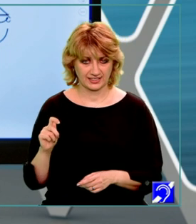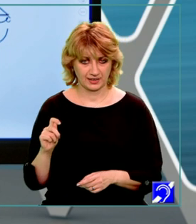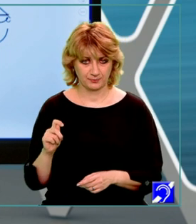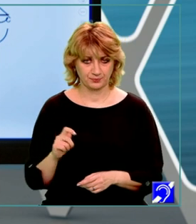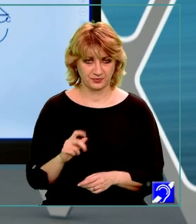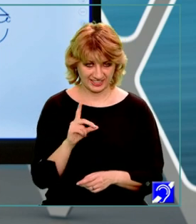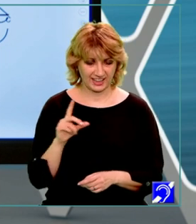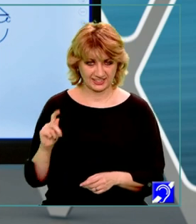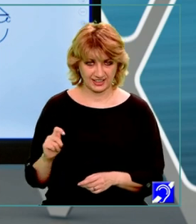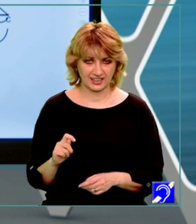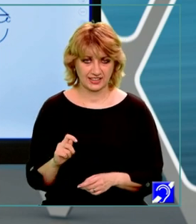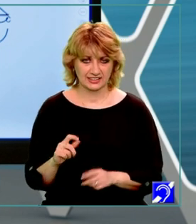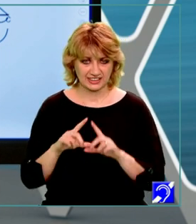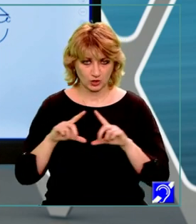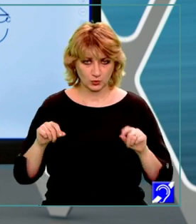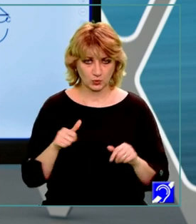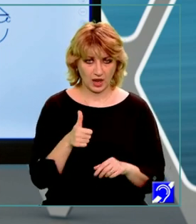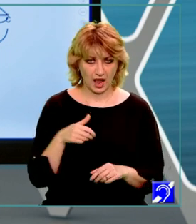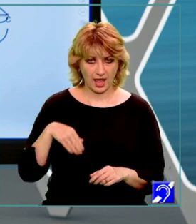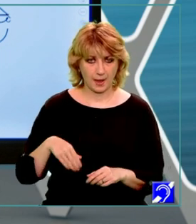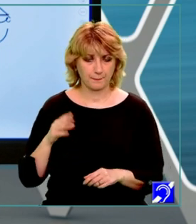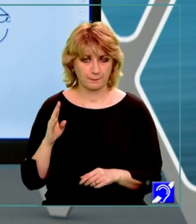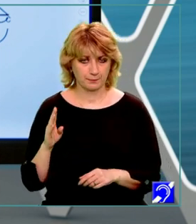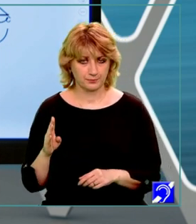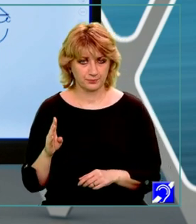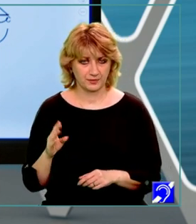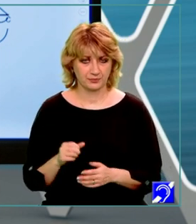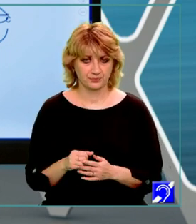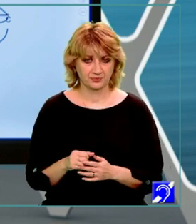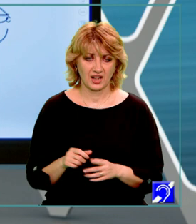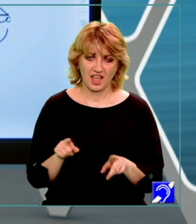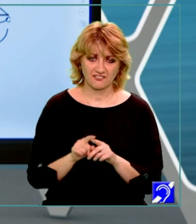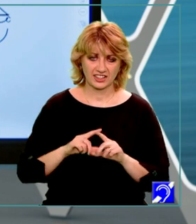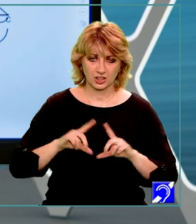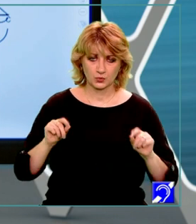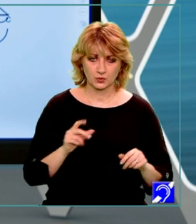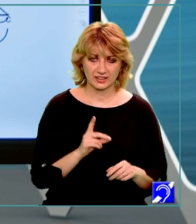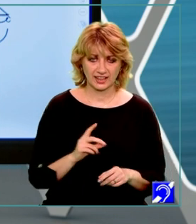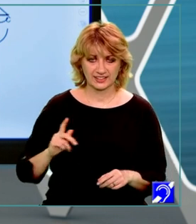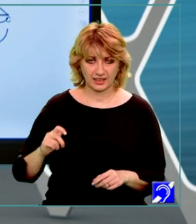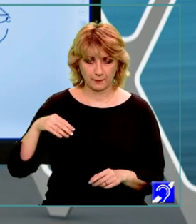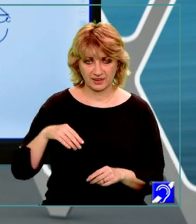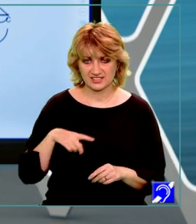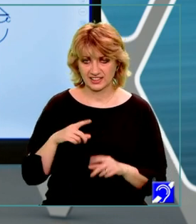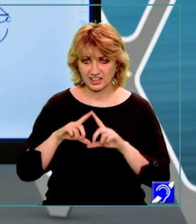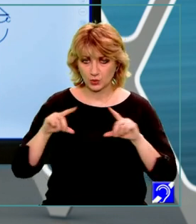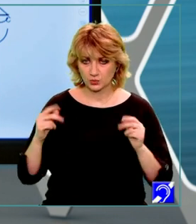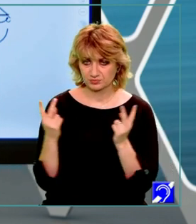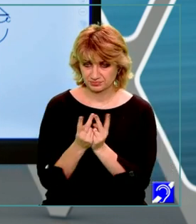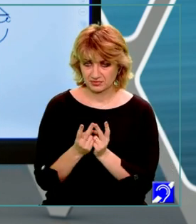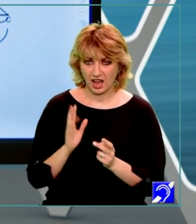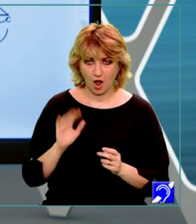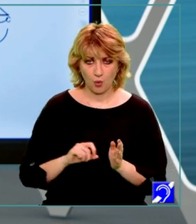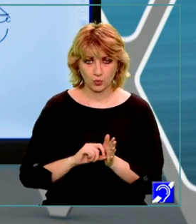ABM este asemenea cu triunghiul ADM fiind triunghiuri asemenea ele au unghiuri